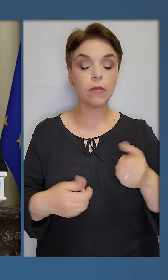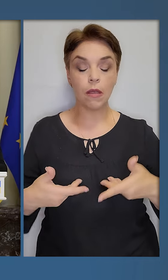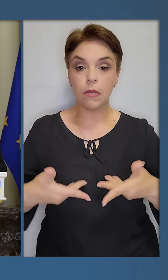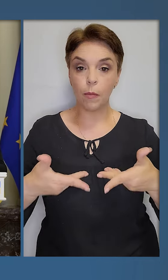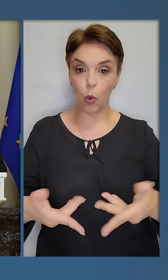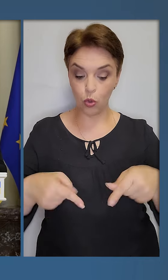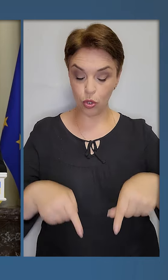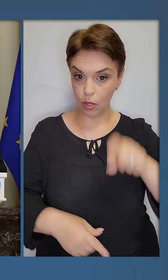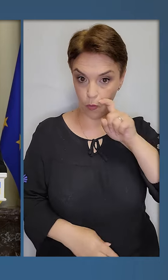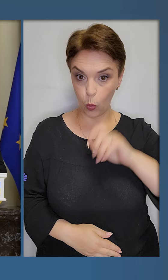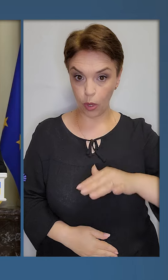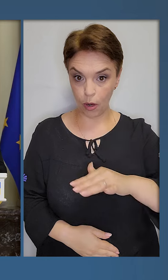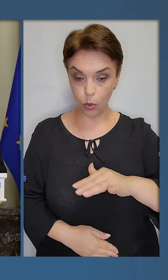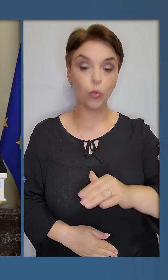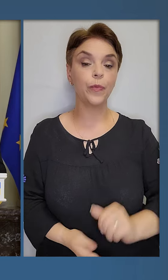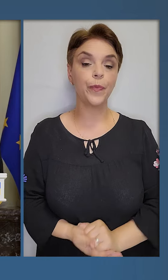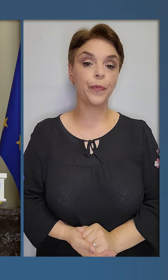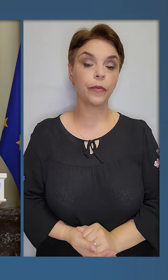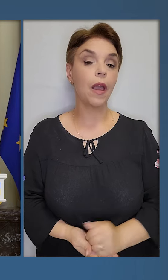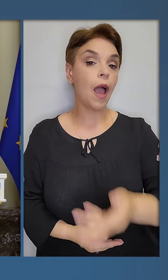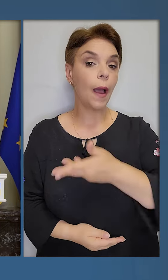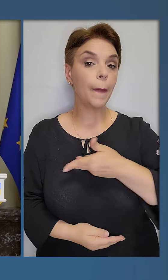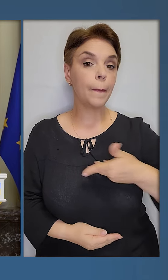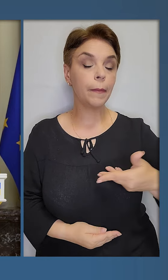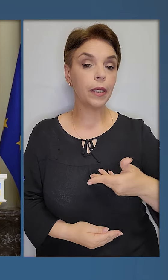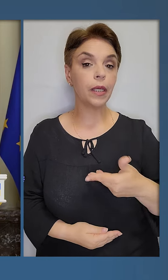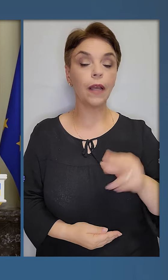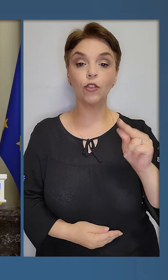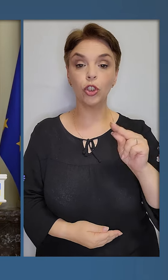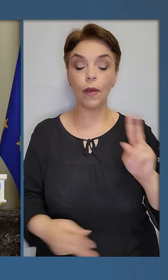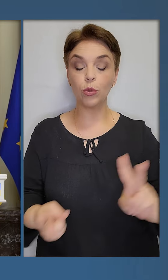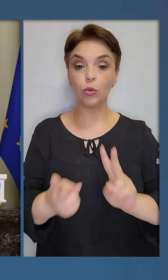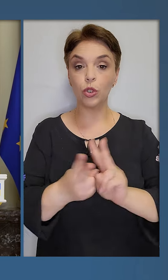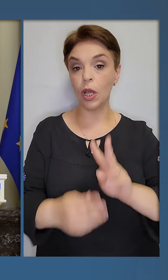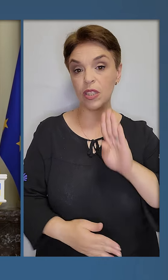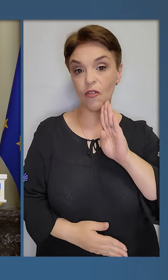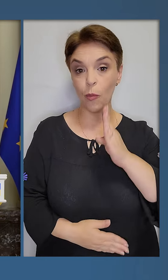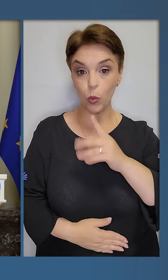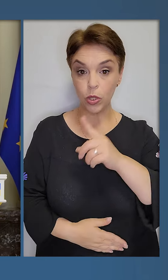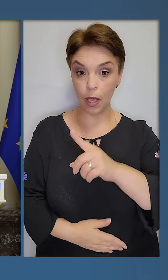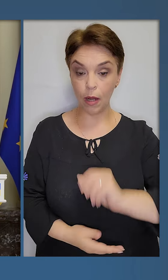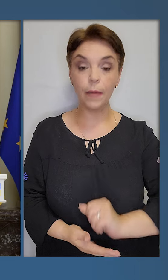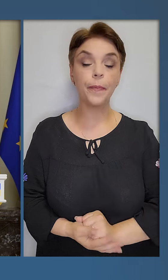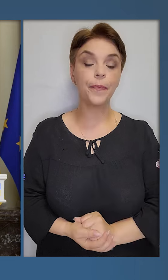запрошення в Україну. Ми у четверг зустрічалися у Брюсселі